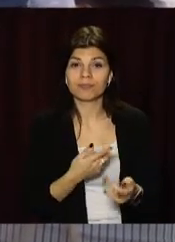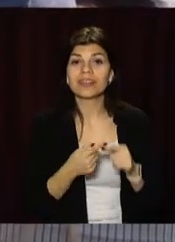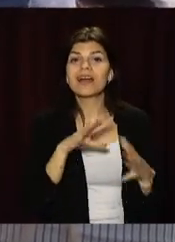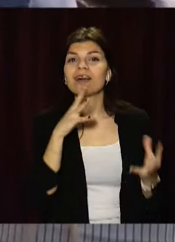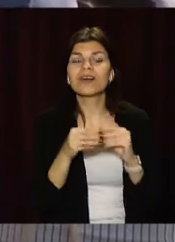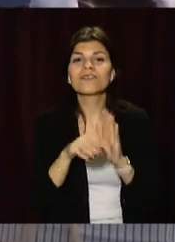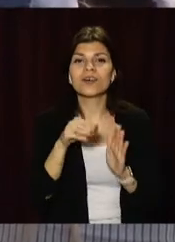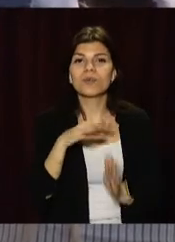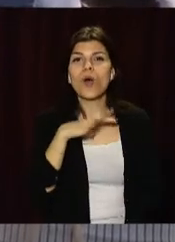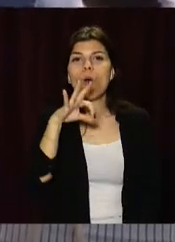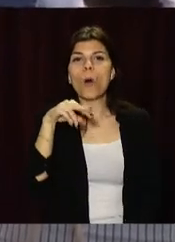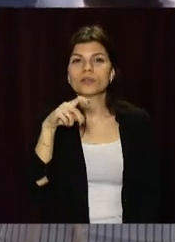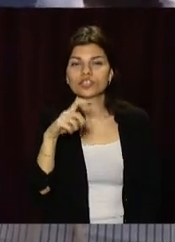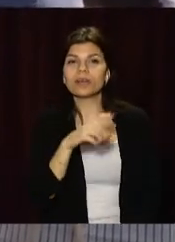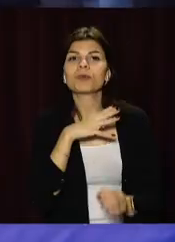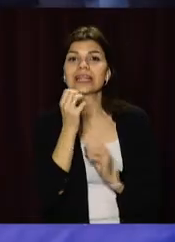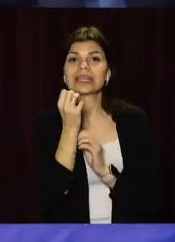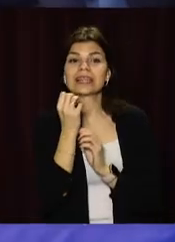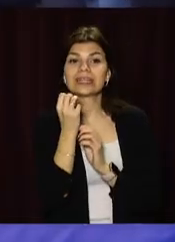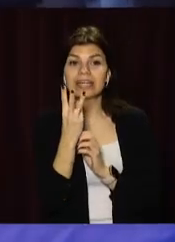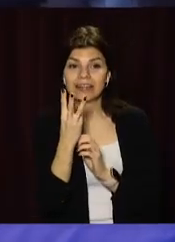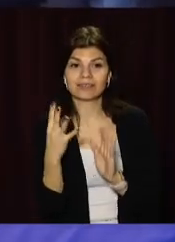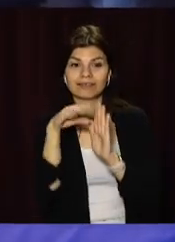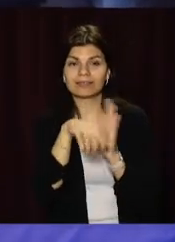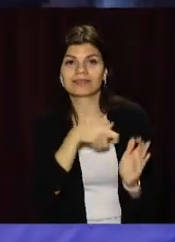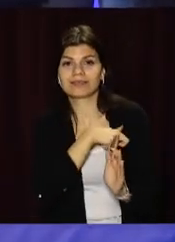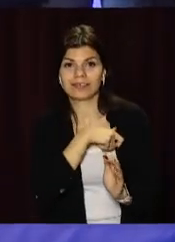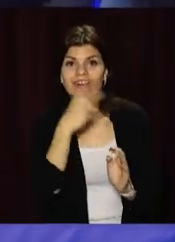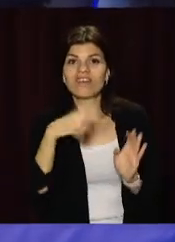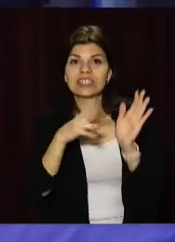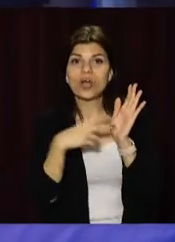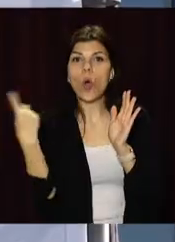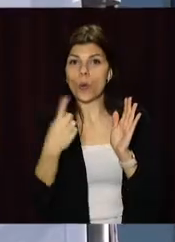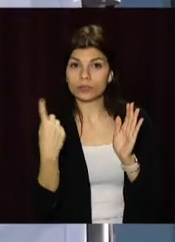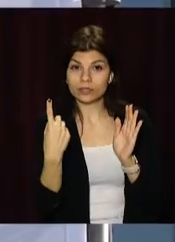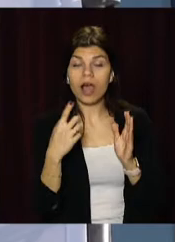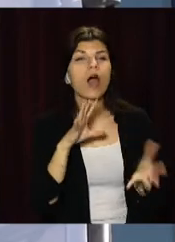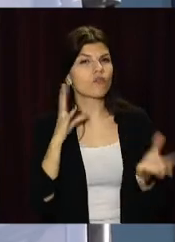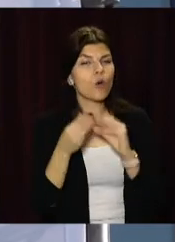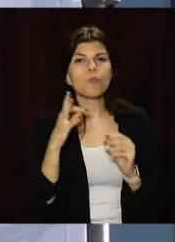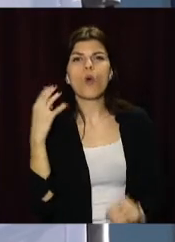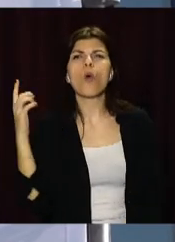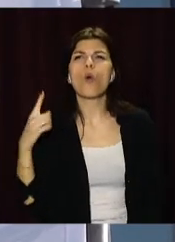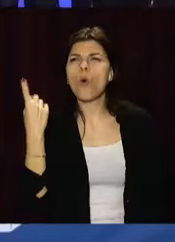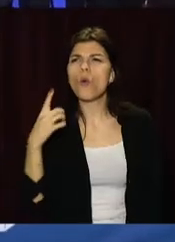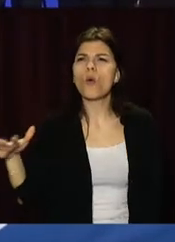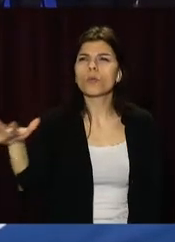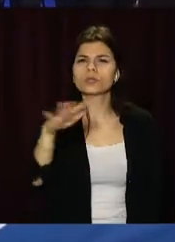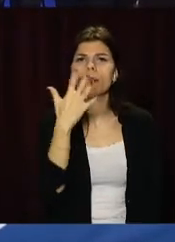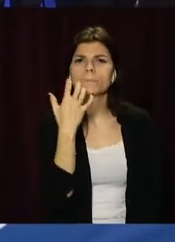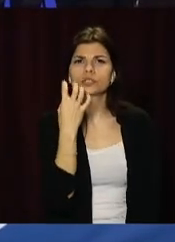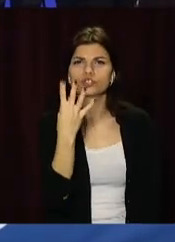виборів ОПЗЖ отримала 13 мандатів у Дніпровській міськраді, 27 обласній. А загалом по області партія здобула